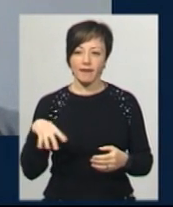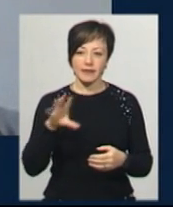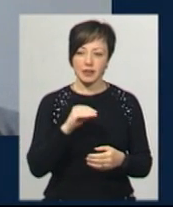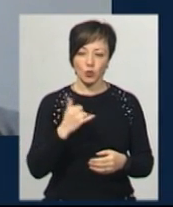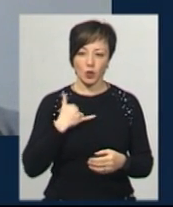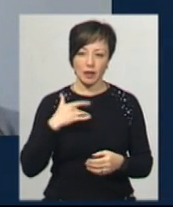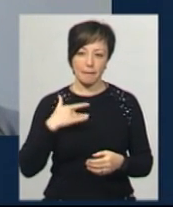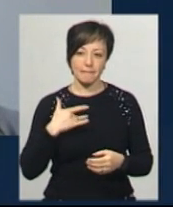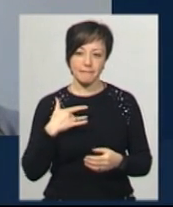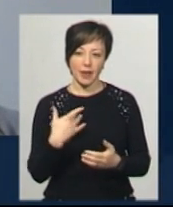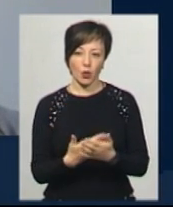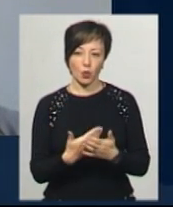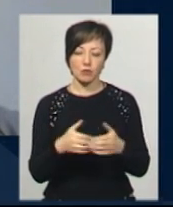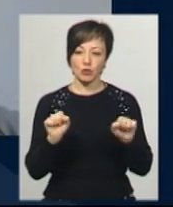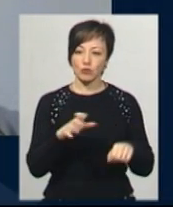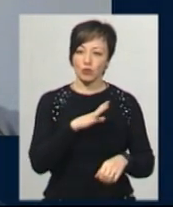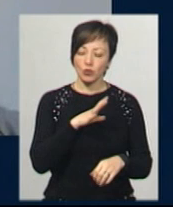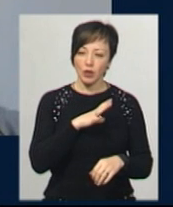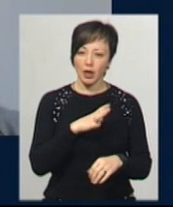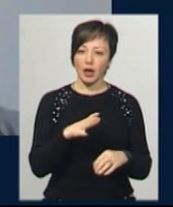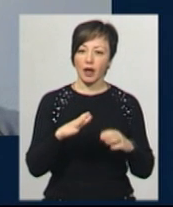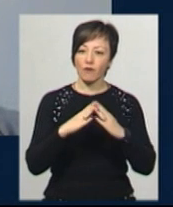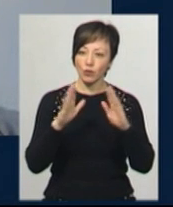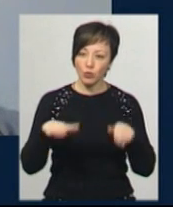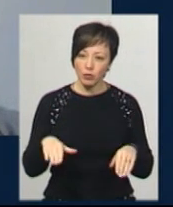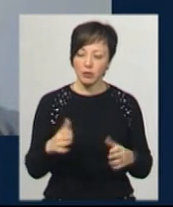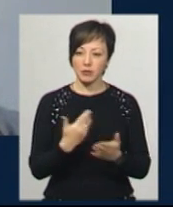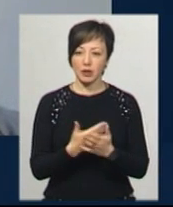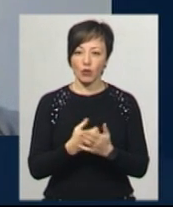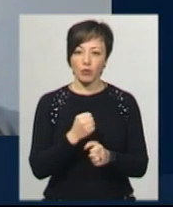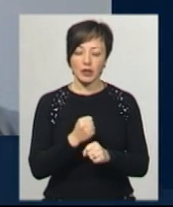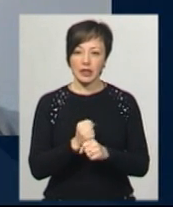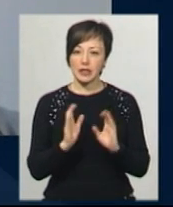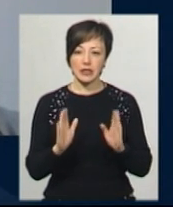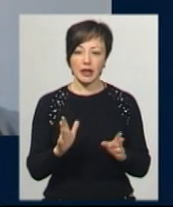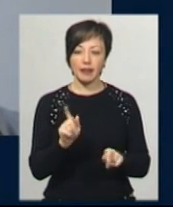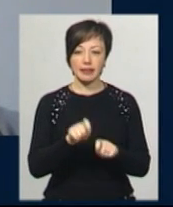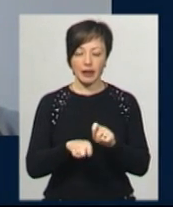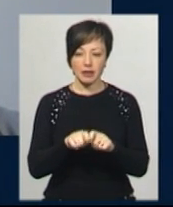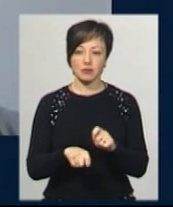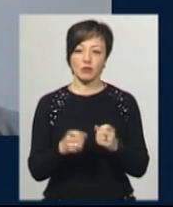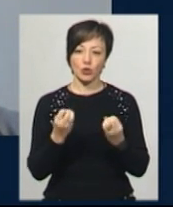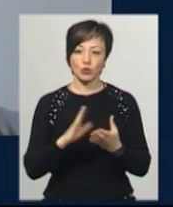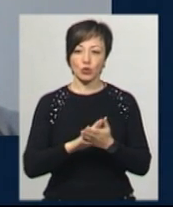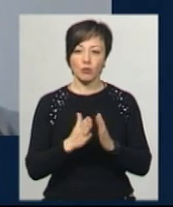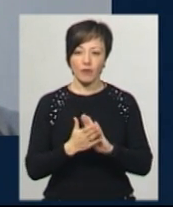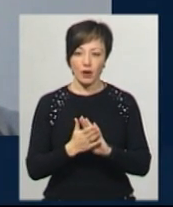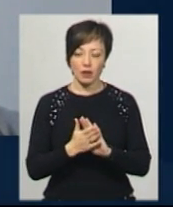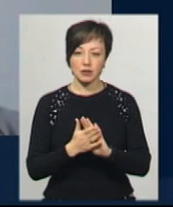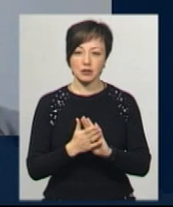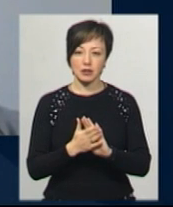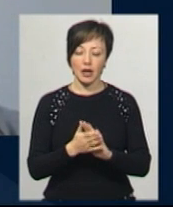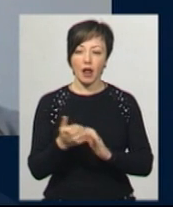в нас в інфекційній лікарні, підозри можуть бути і амбулаторна, і вони можуть робити не тільки тест, а просто домовлятися з